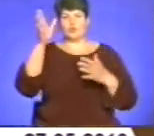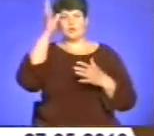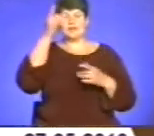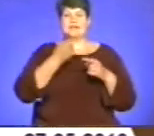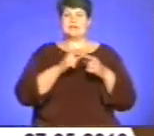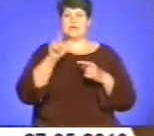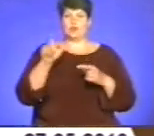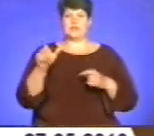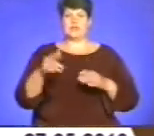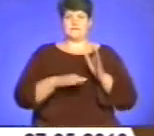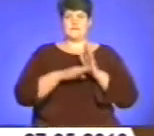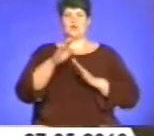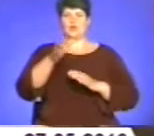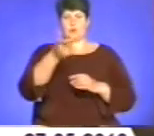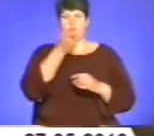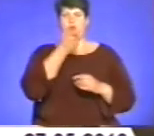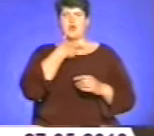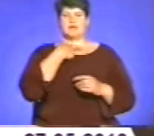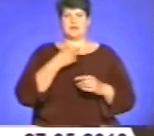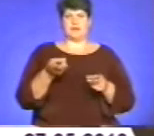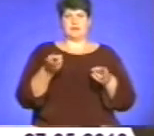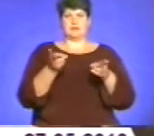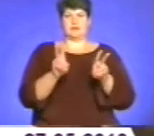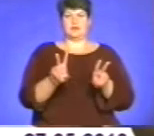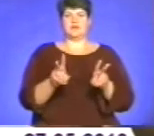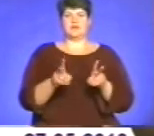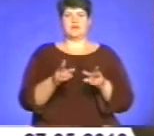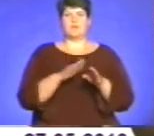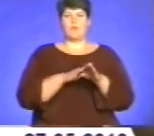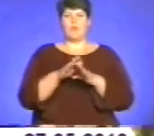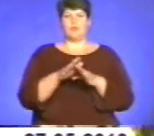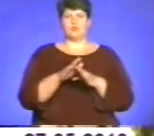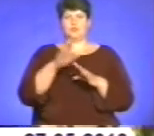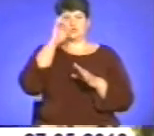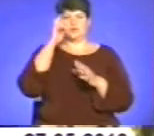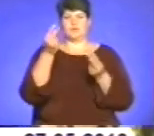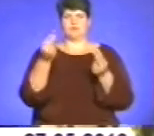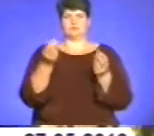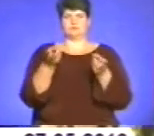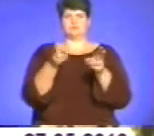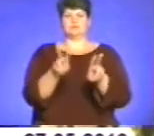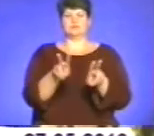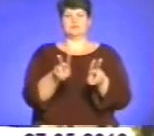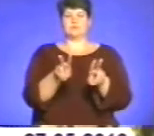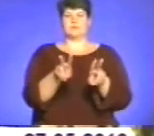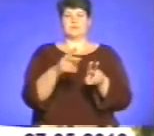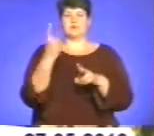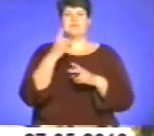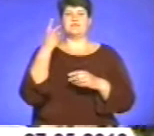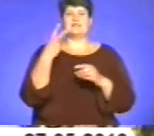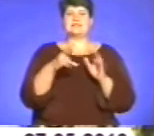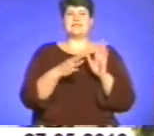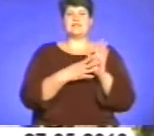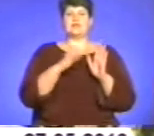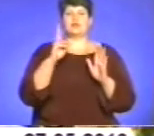порядності, який пішов з посади, залишивши наповнену державну скарбницю. Перш за все, 29 квітня 1918